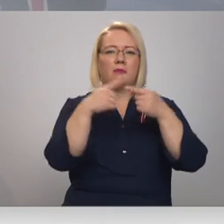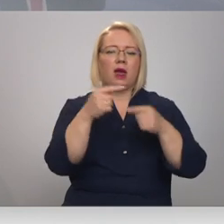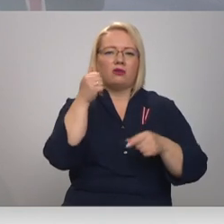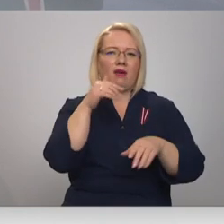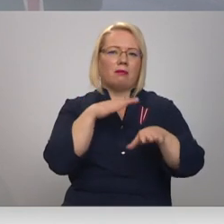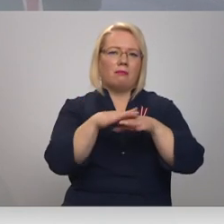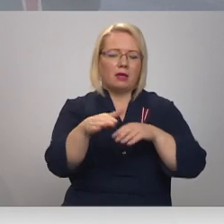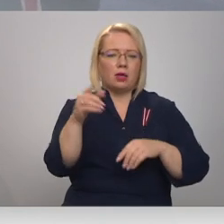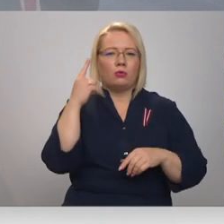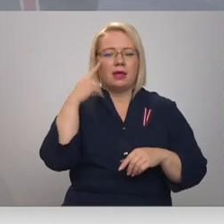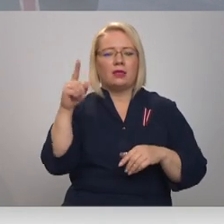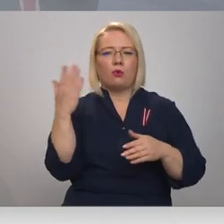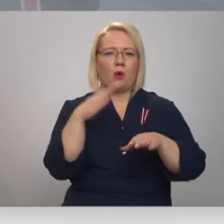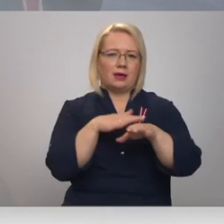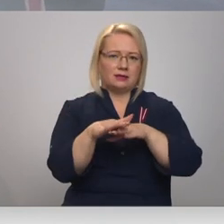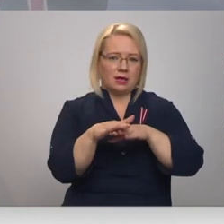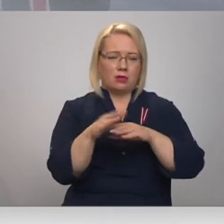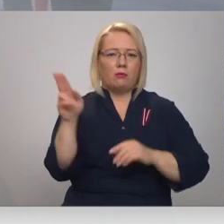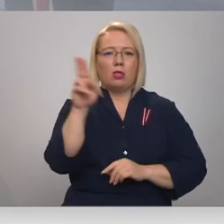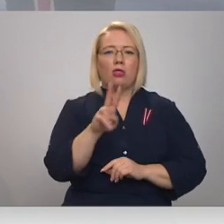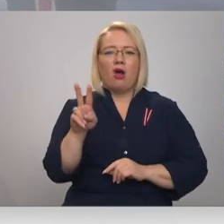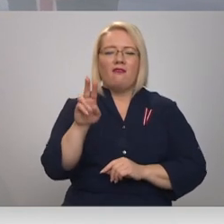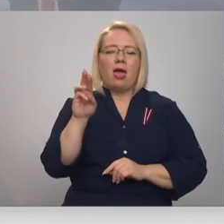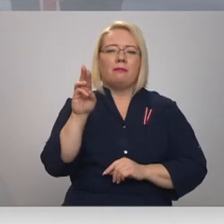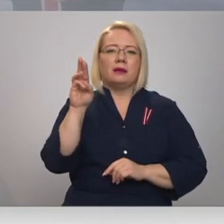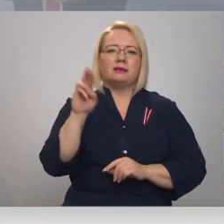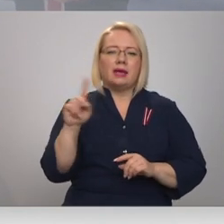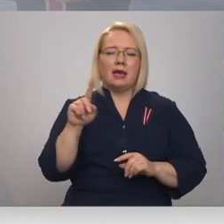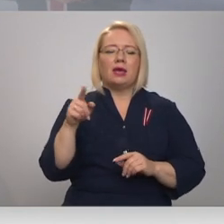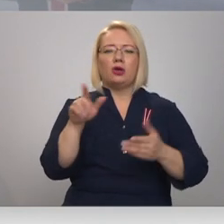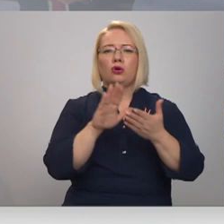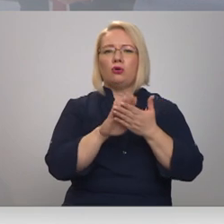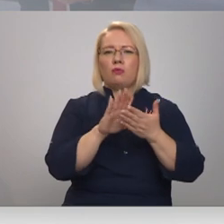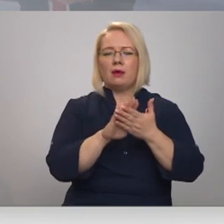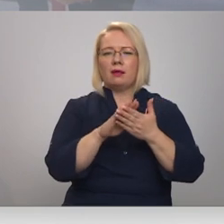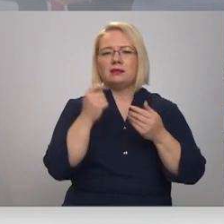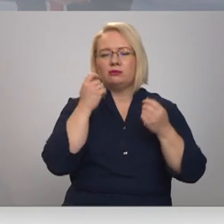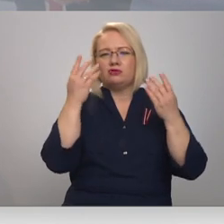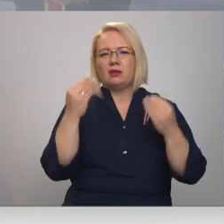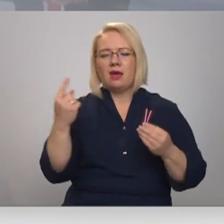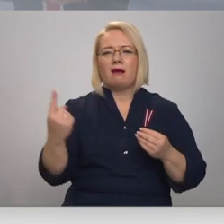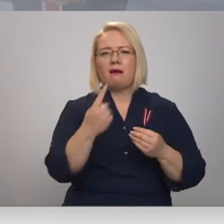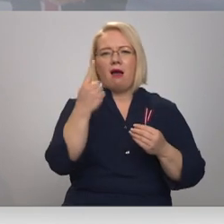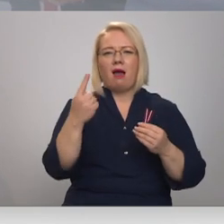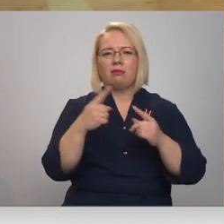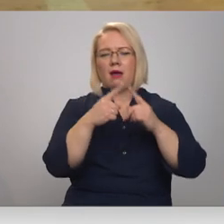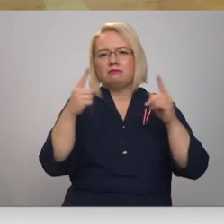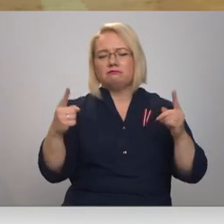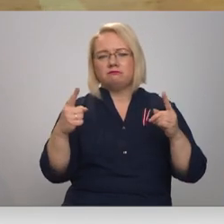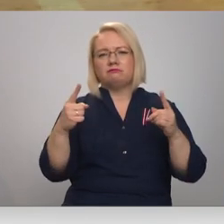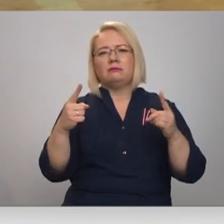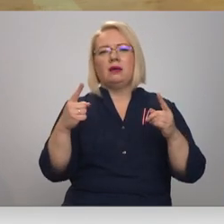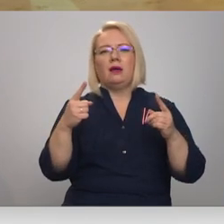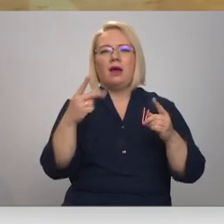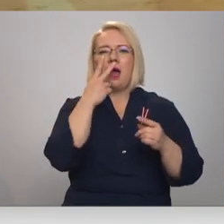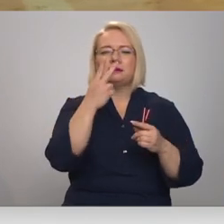tiešām arī ideju, ko īstenot. Bet novembris ir tāds gads kārtāds skaits brīdis, varētu teikt, tiešām ļoti nozīmīgi svētki mūsu valstī